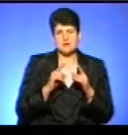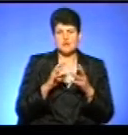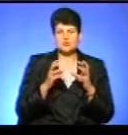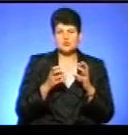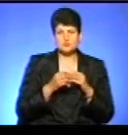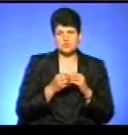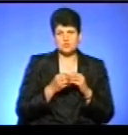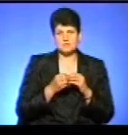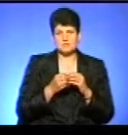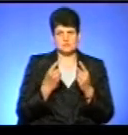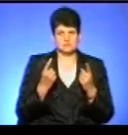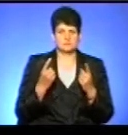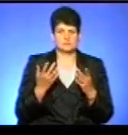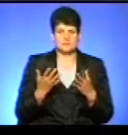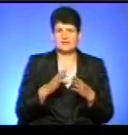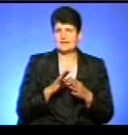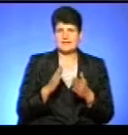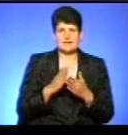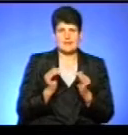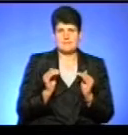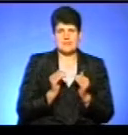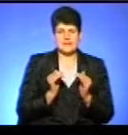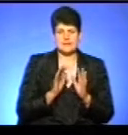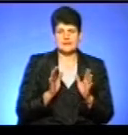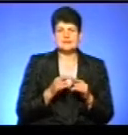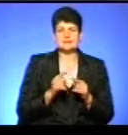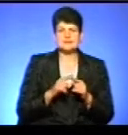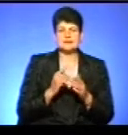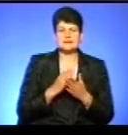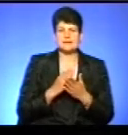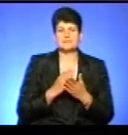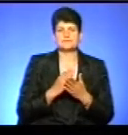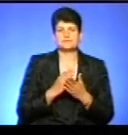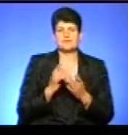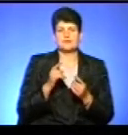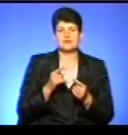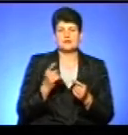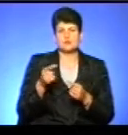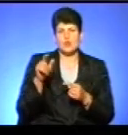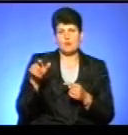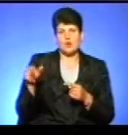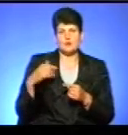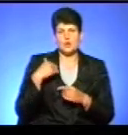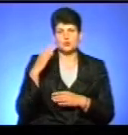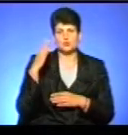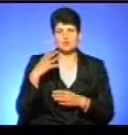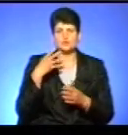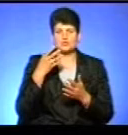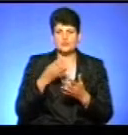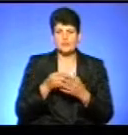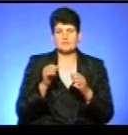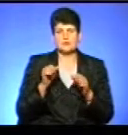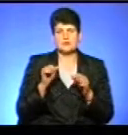Тобто суми доволі значні, вони не є маленькі. Тобто це є відповідно, тернополяни голосують і голосують своїм, власне,